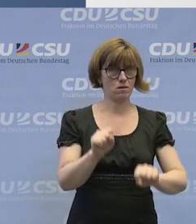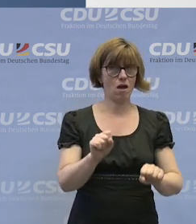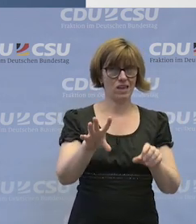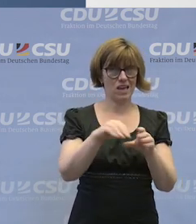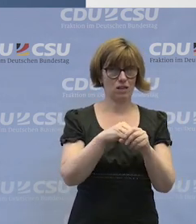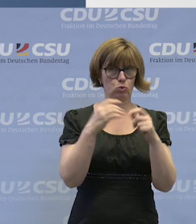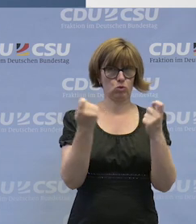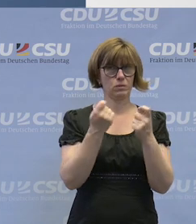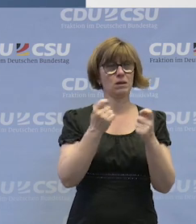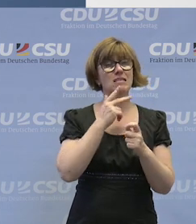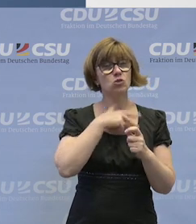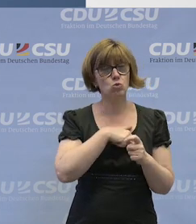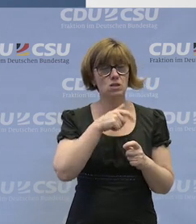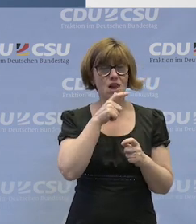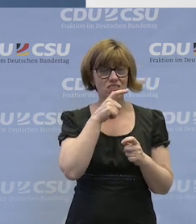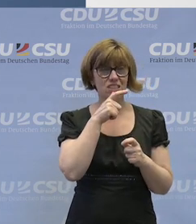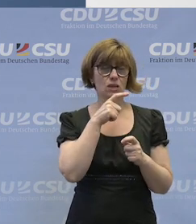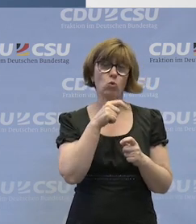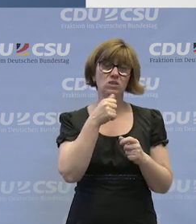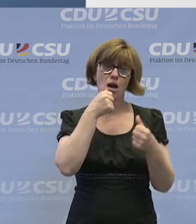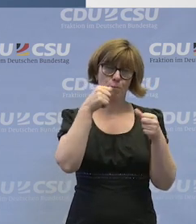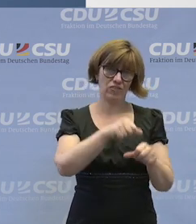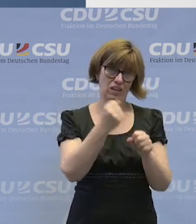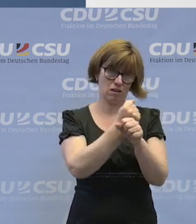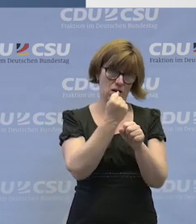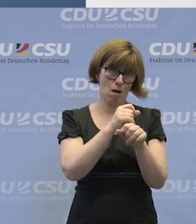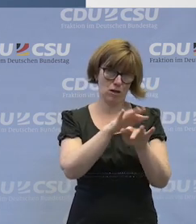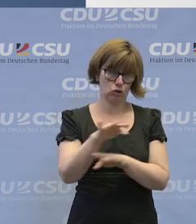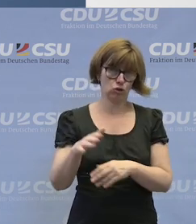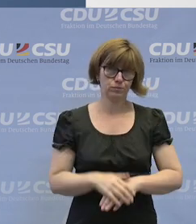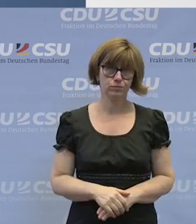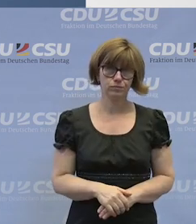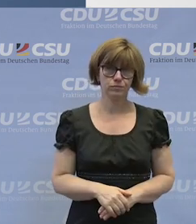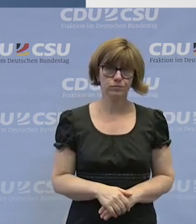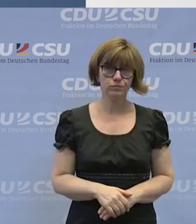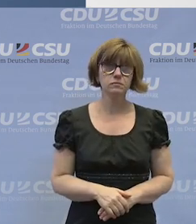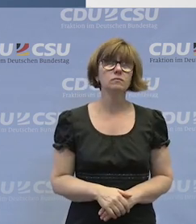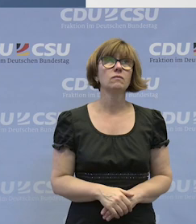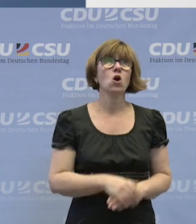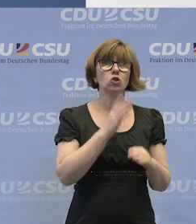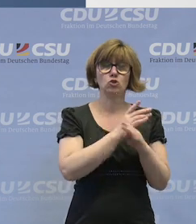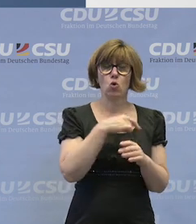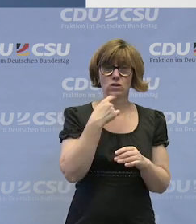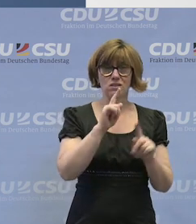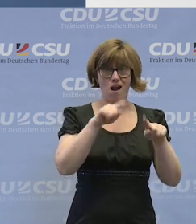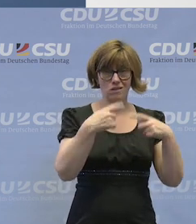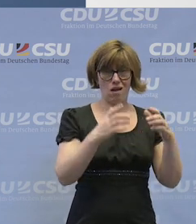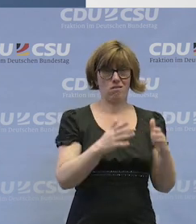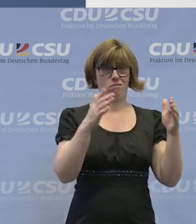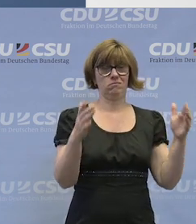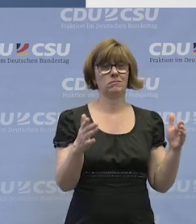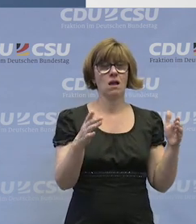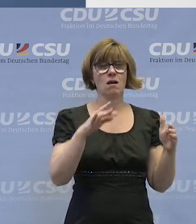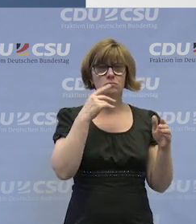Arbeit finden können, die sozialversicherungspflichtig ist. Ja, schon angesprochen wurden natürlich die